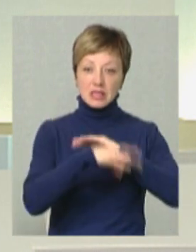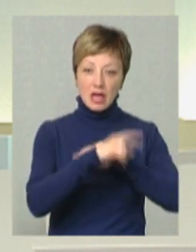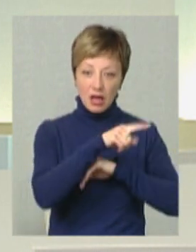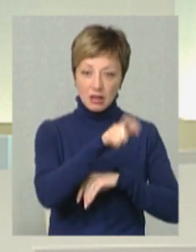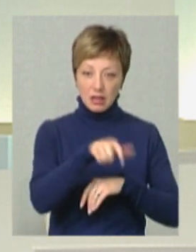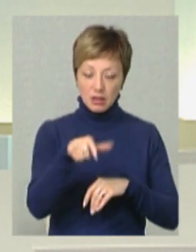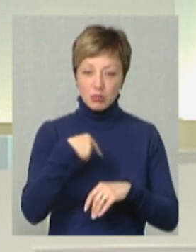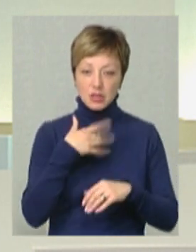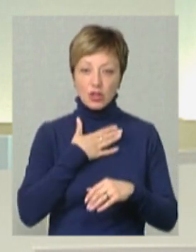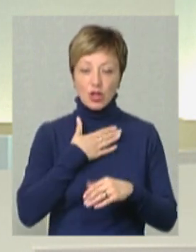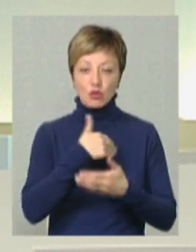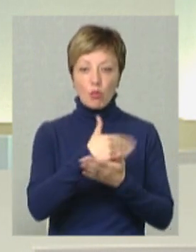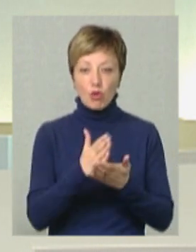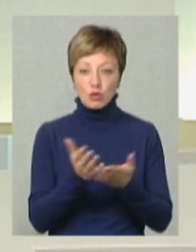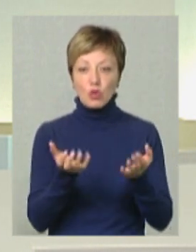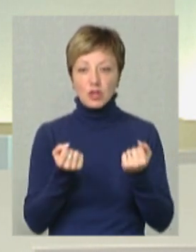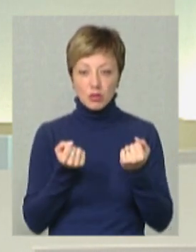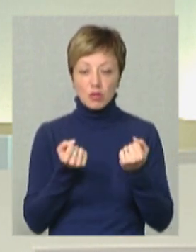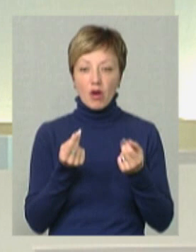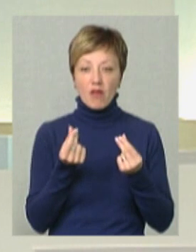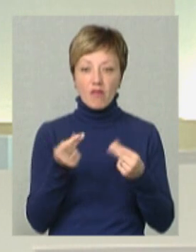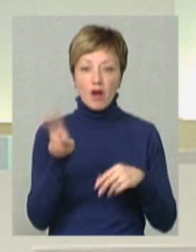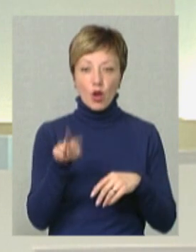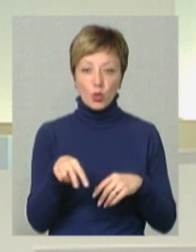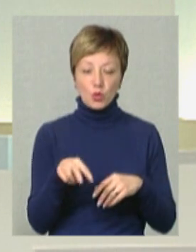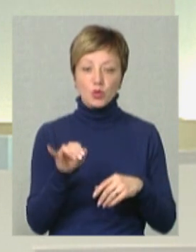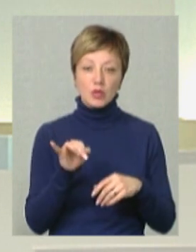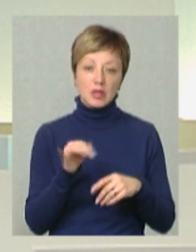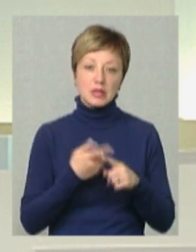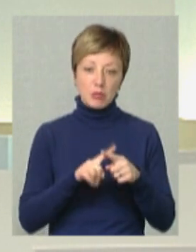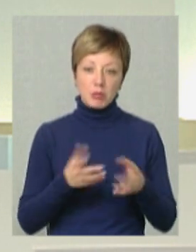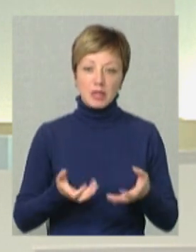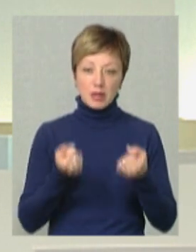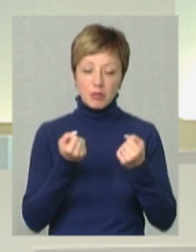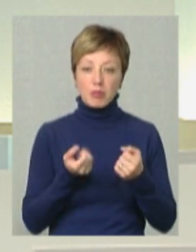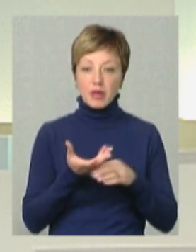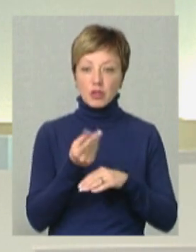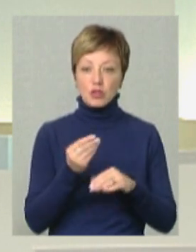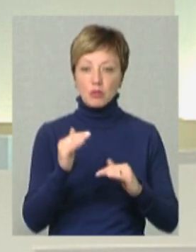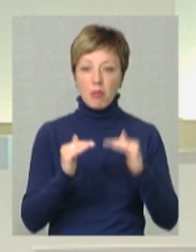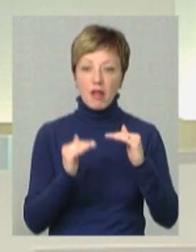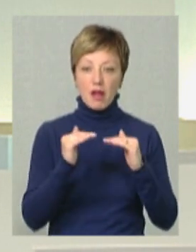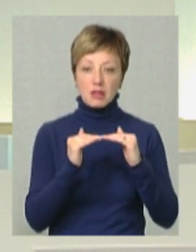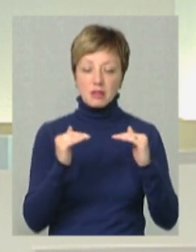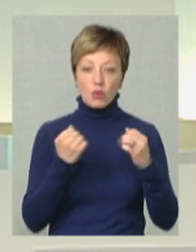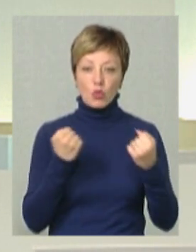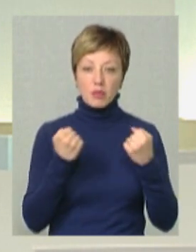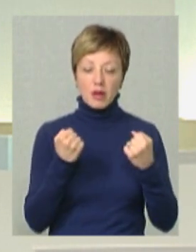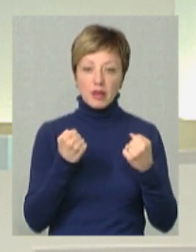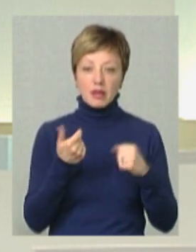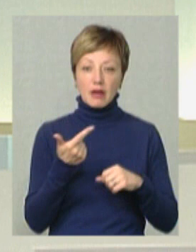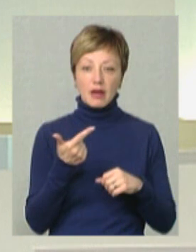ми за наші послуги отримуємо валюту і тим самим підтримуємо платіжний баланс. Тобто, укріплюємо